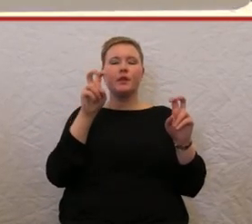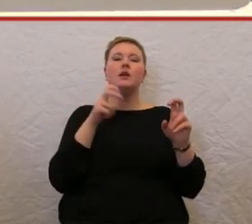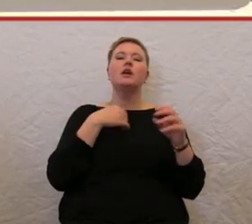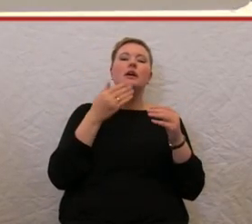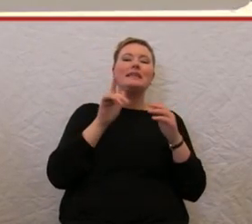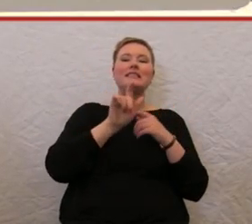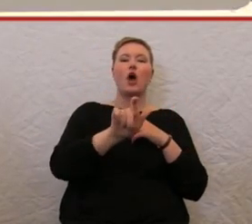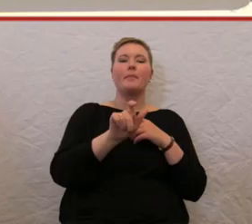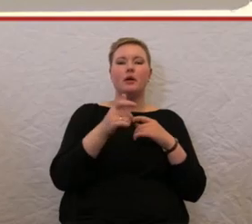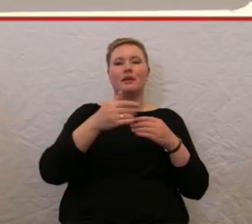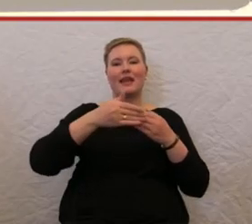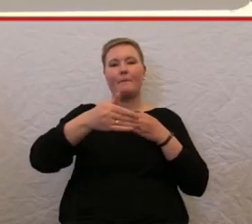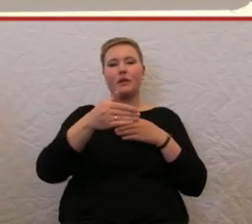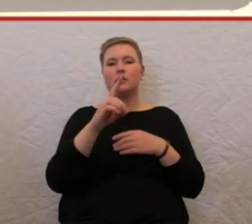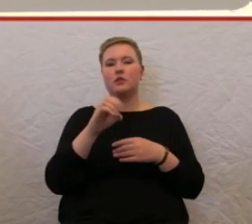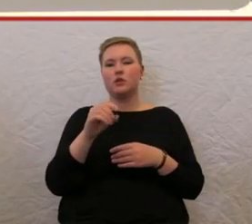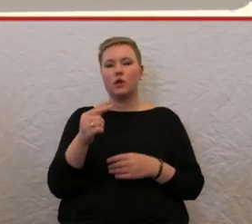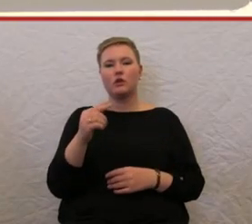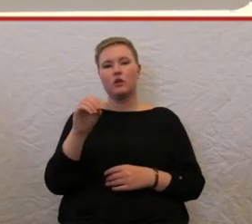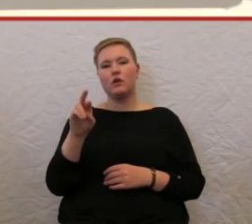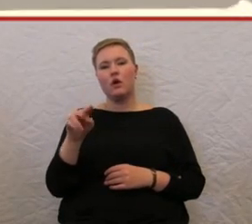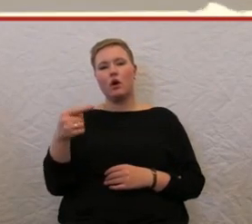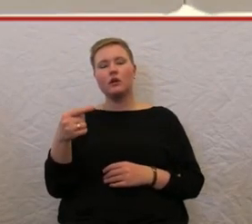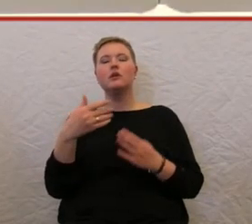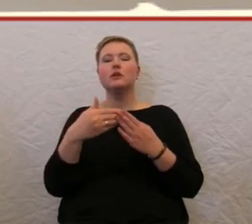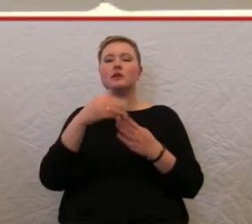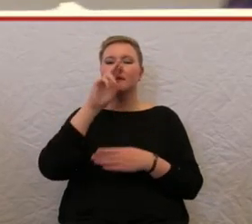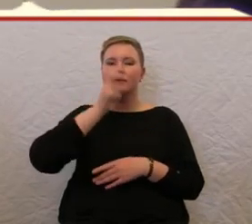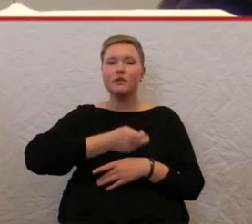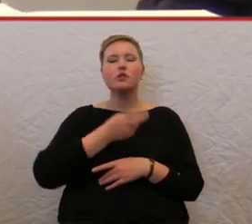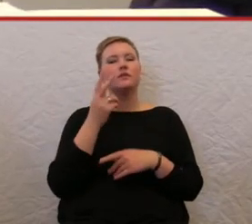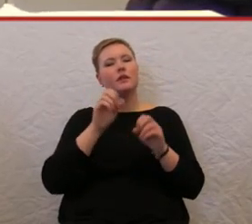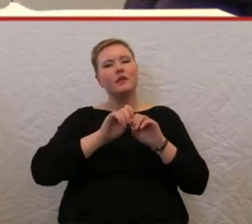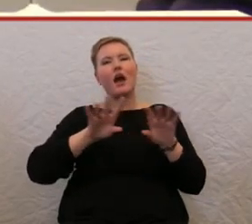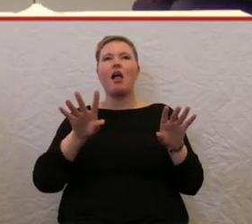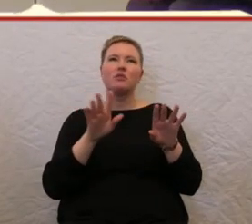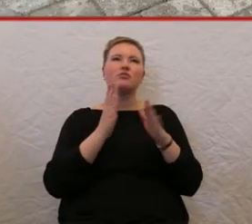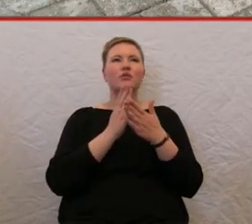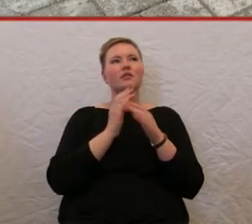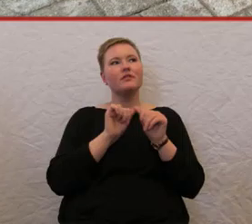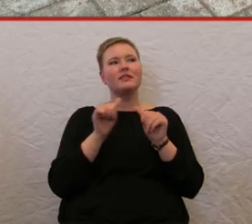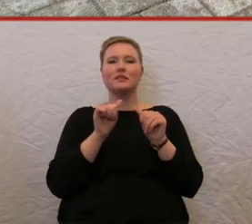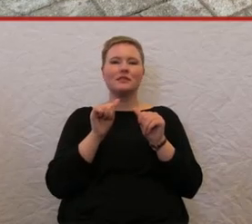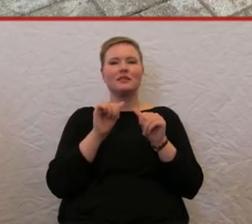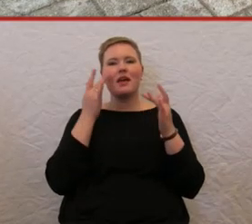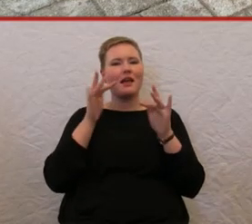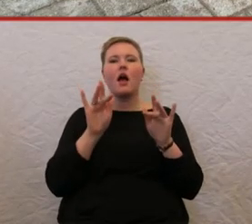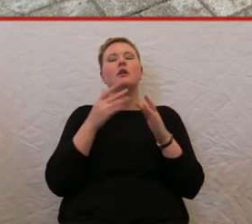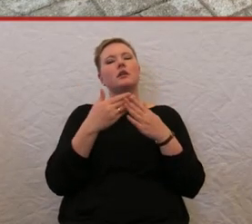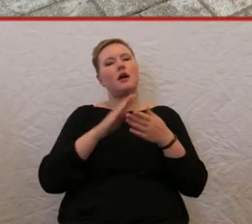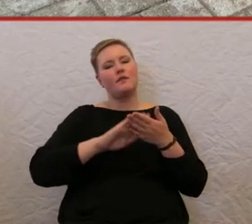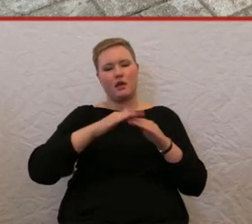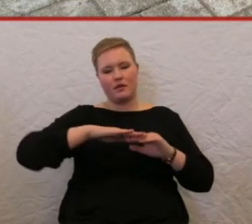.org einfach viral und auch, sagen wir mal, fast schon illegal, einfach Rampen vor Häuser zu legen.